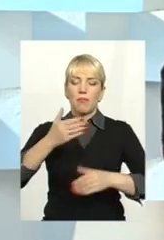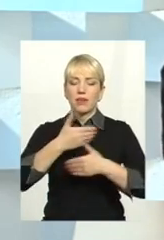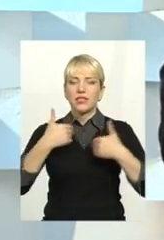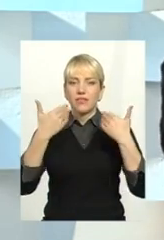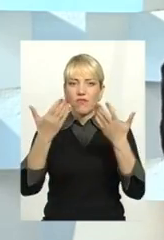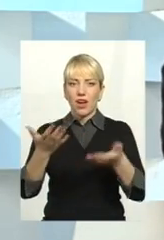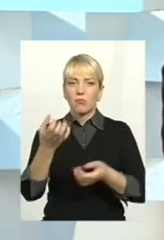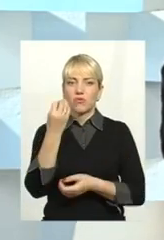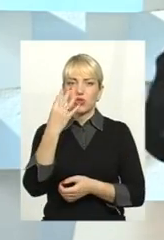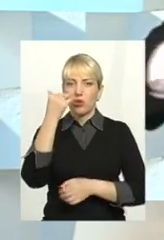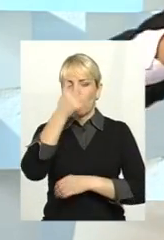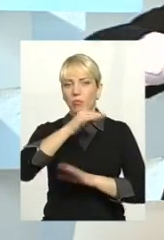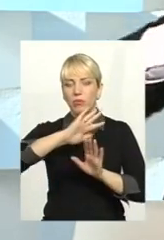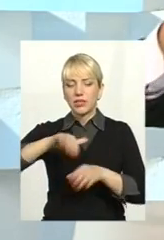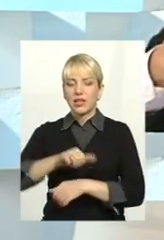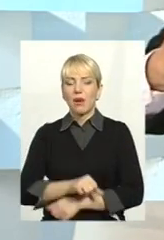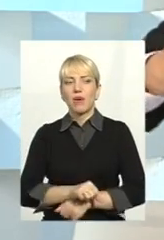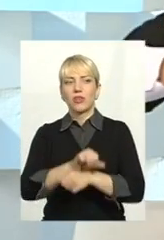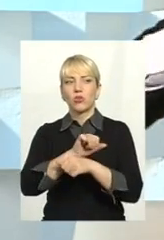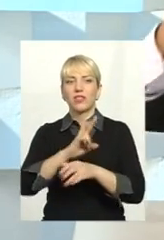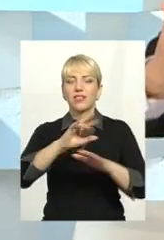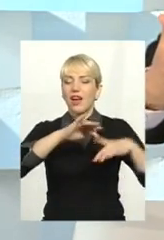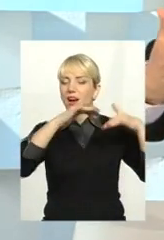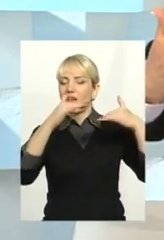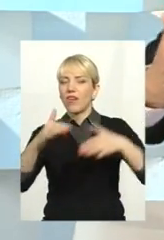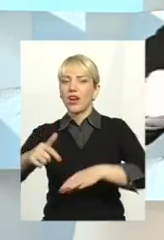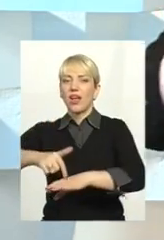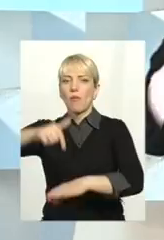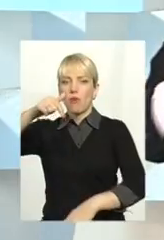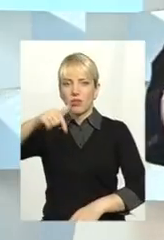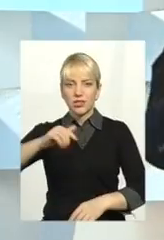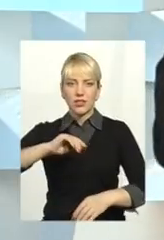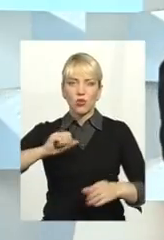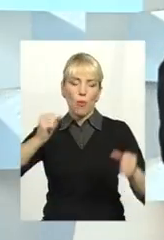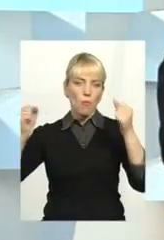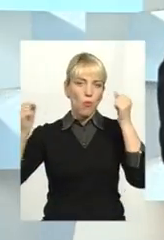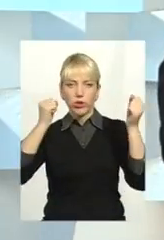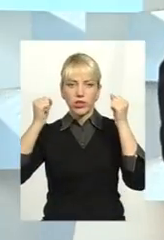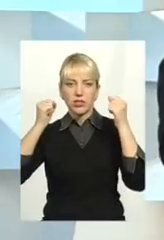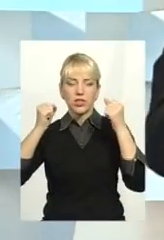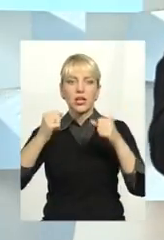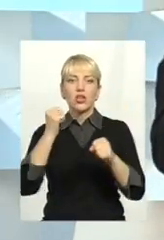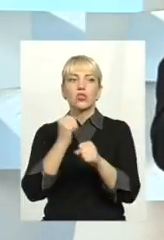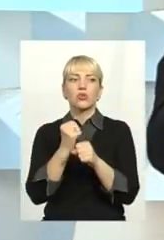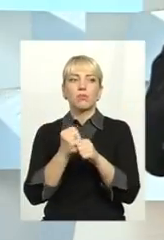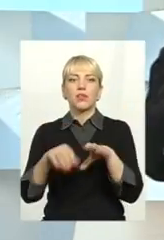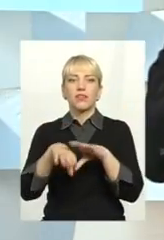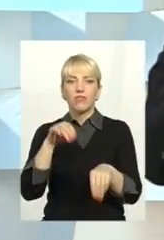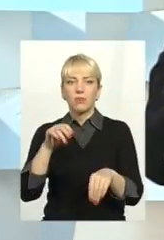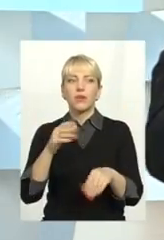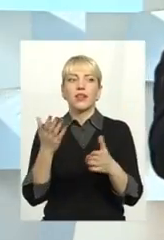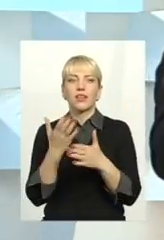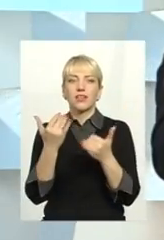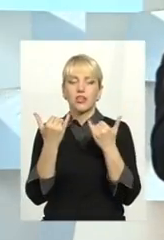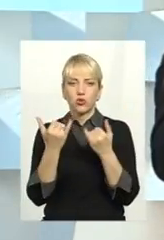році, після Майдану, на хвилі таких емоційного нашого потрясіння, ми зробили вибір, який сьогодні, як на